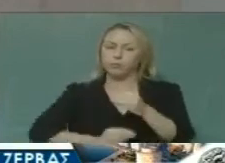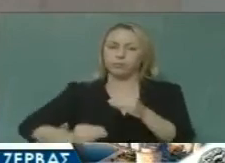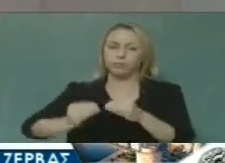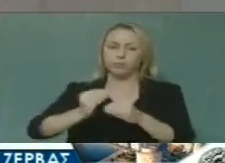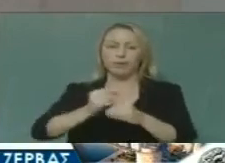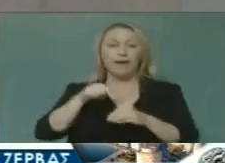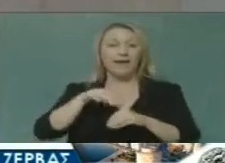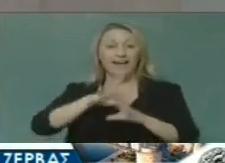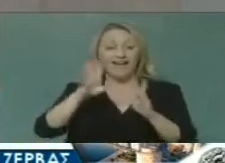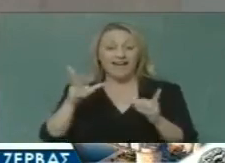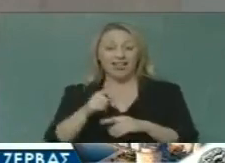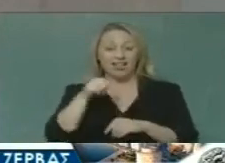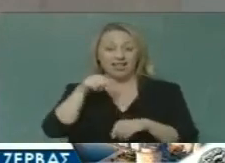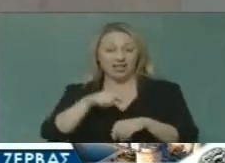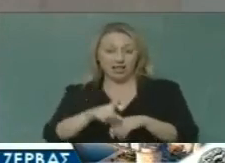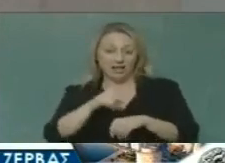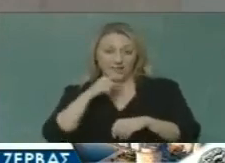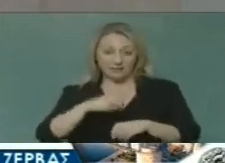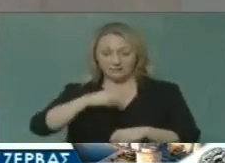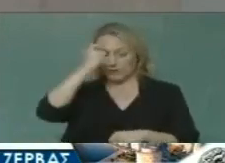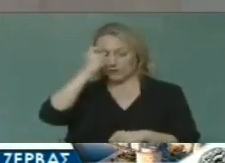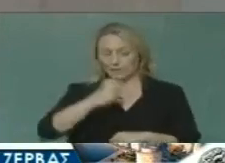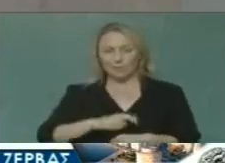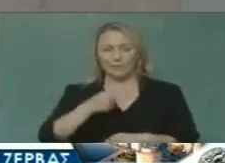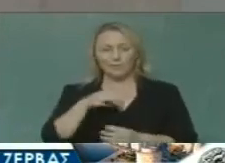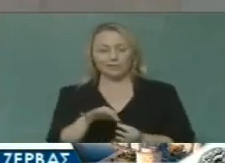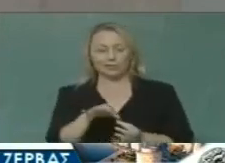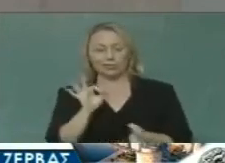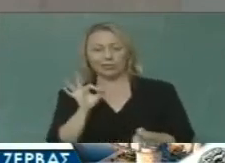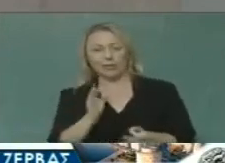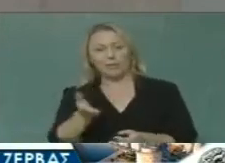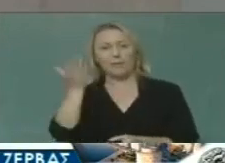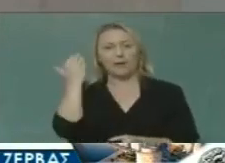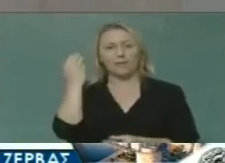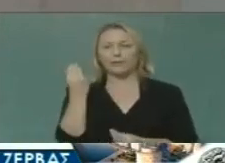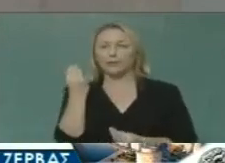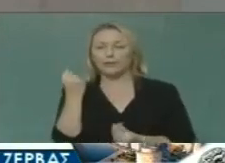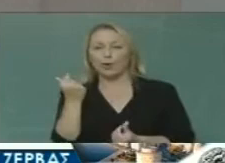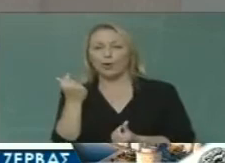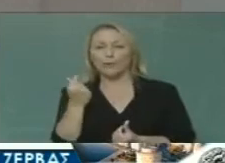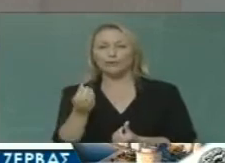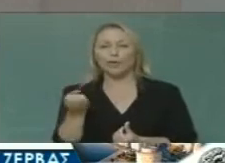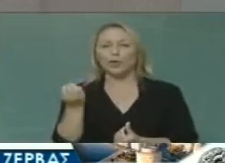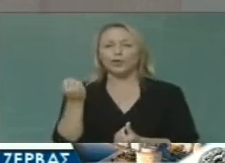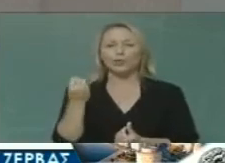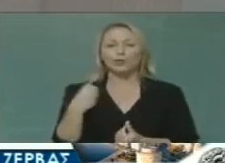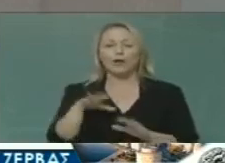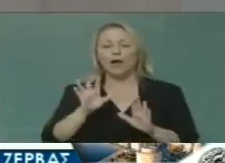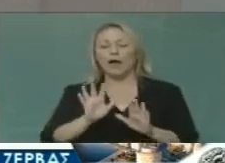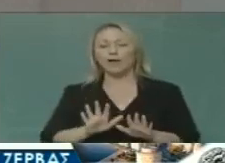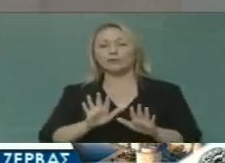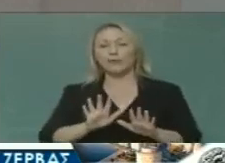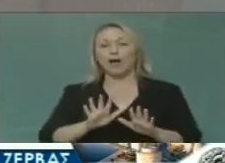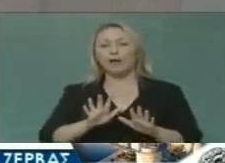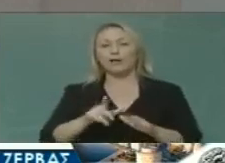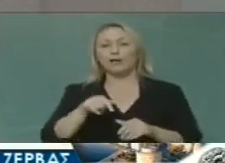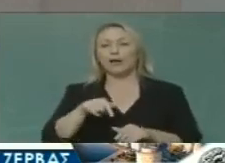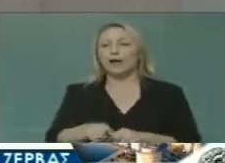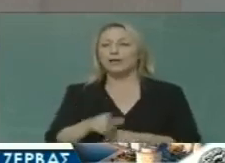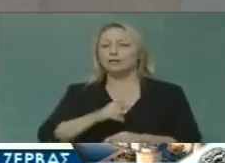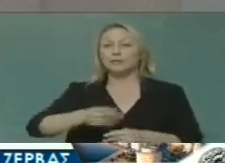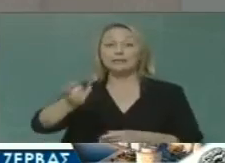συγκρούσεις με τον κακό μας σε αυτό με τις παθογένειες με την κουλτούρα της ακινησίας της διαρκούς